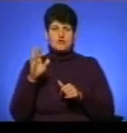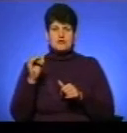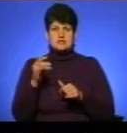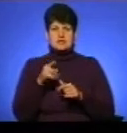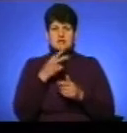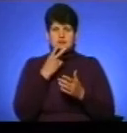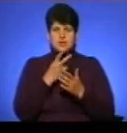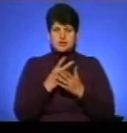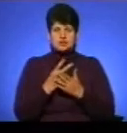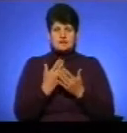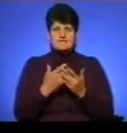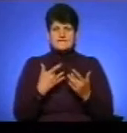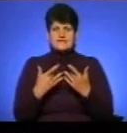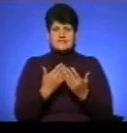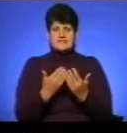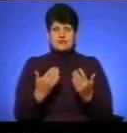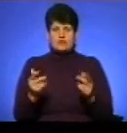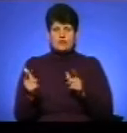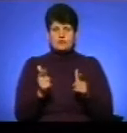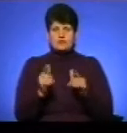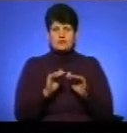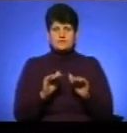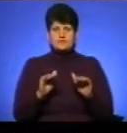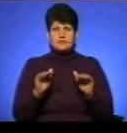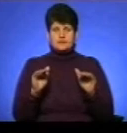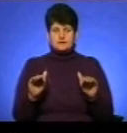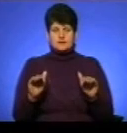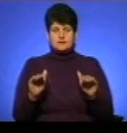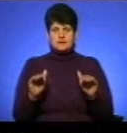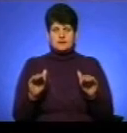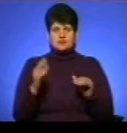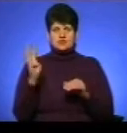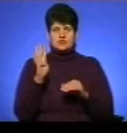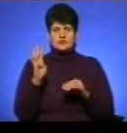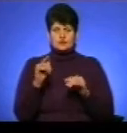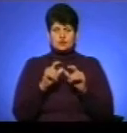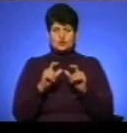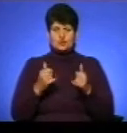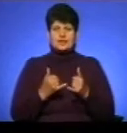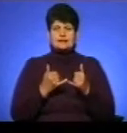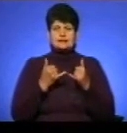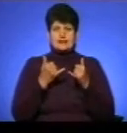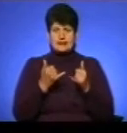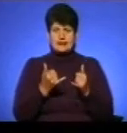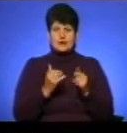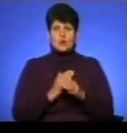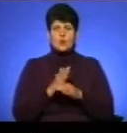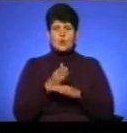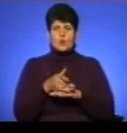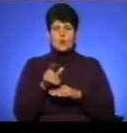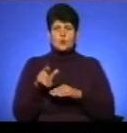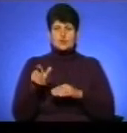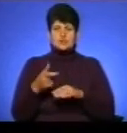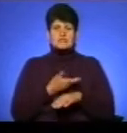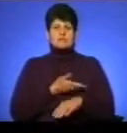елементи вистави, яку підготували учні з 4-ї школи для гостей із